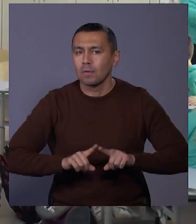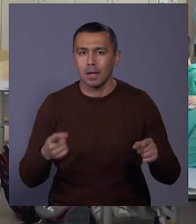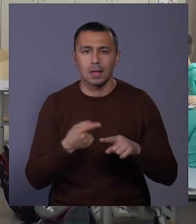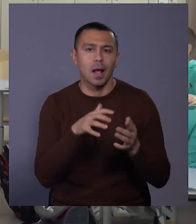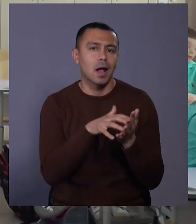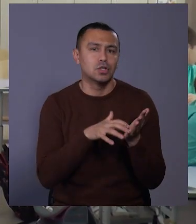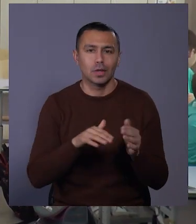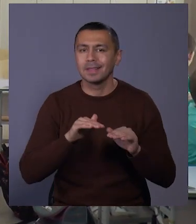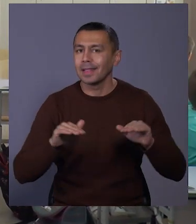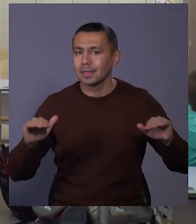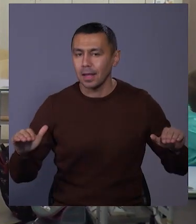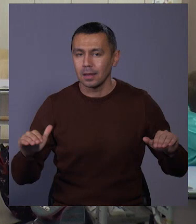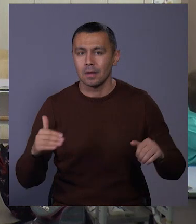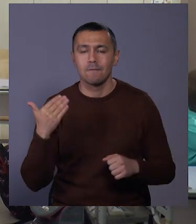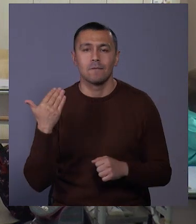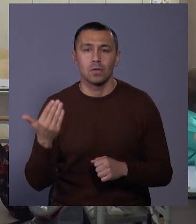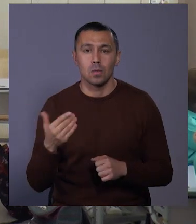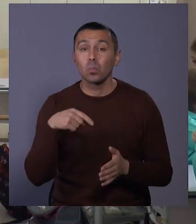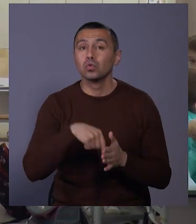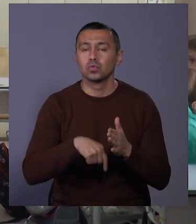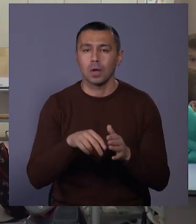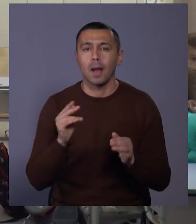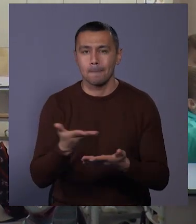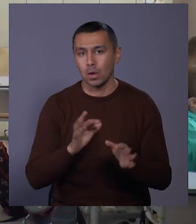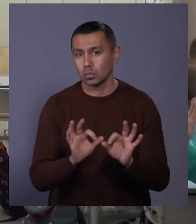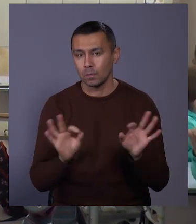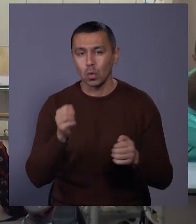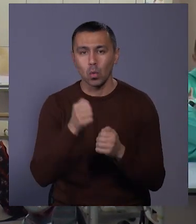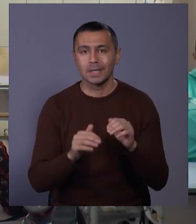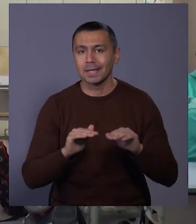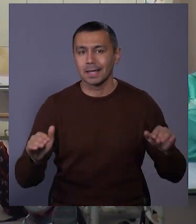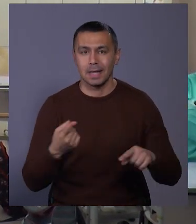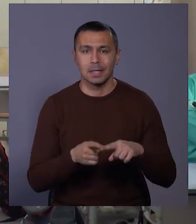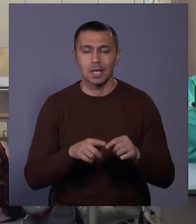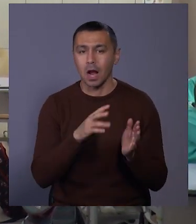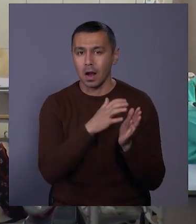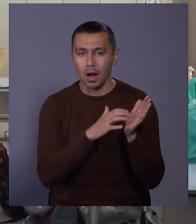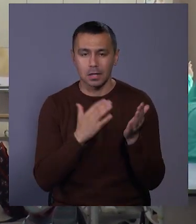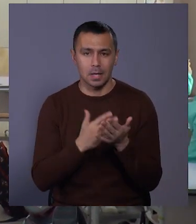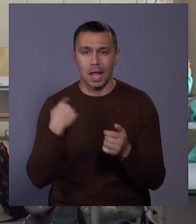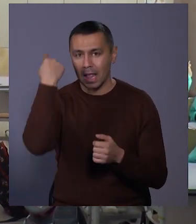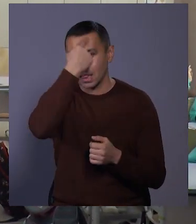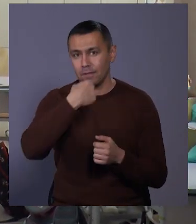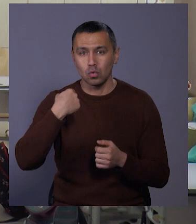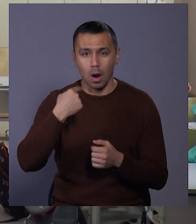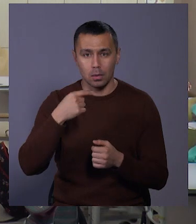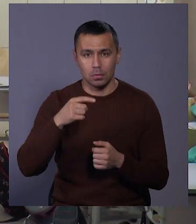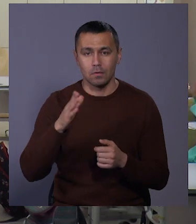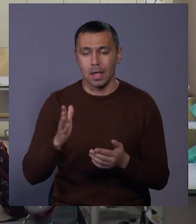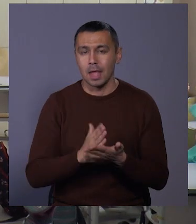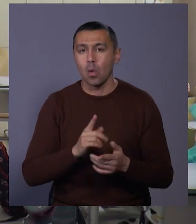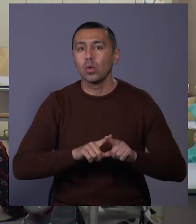це каші дітей. По суті, як ми розказуємо кожній дитині, ця каша є індивідуальною. Вона є